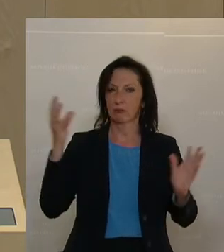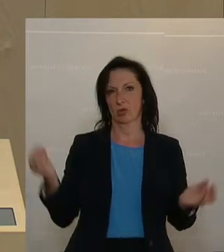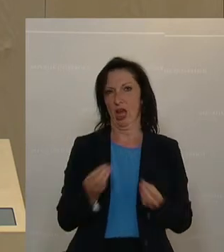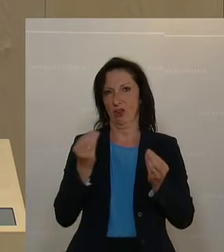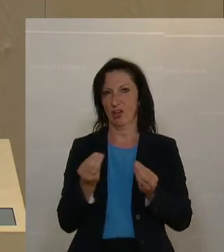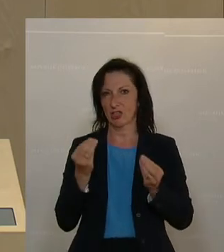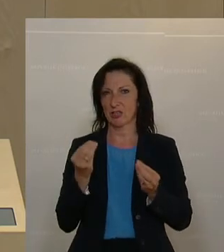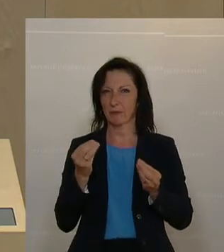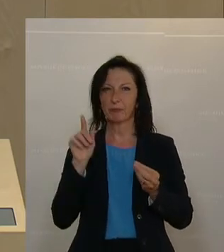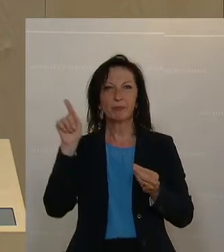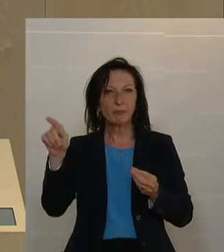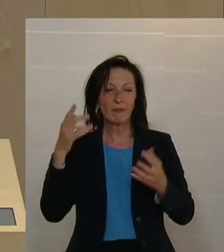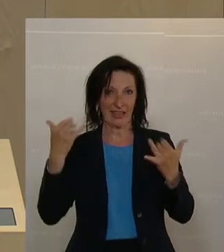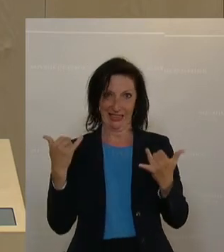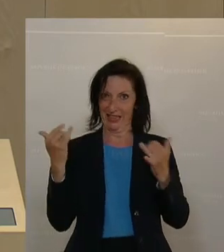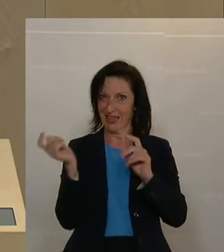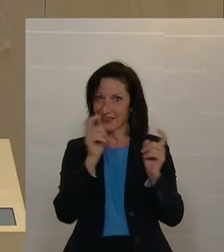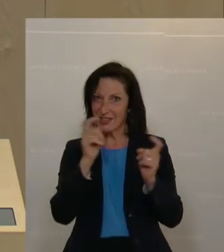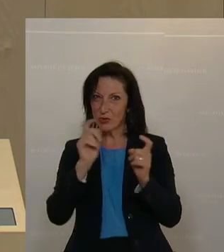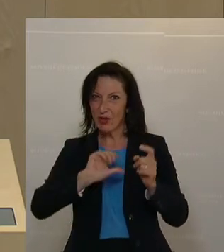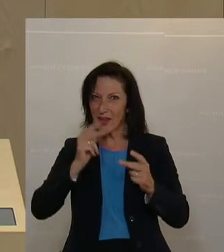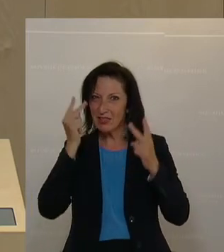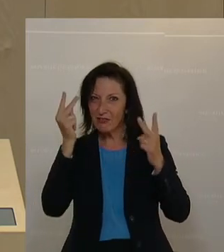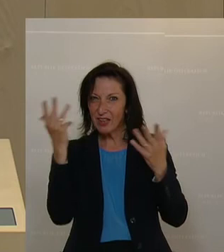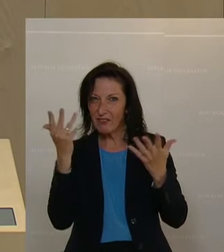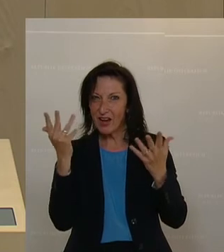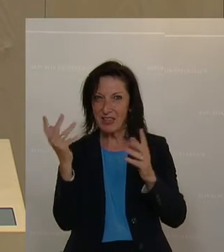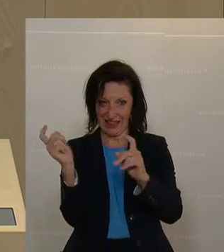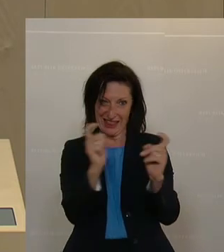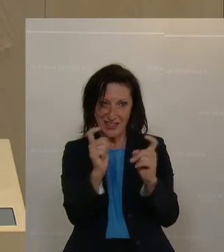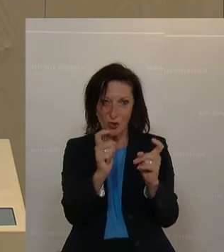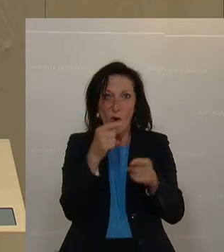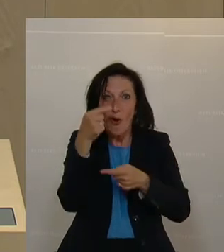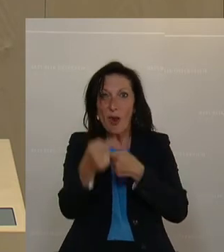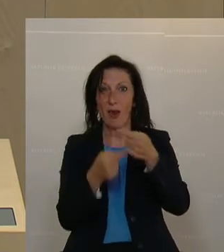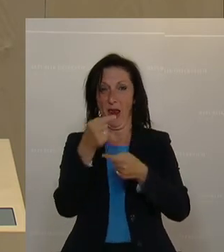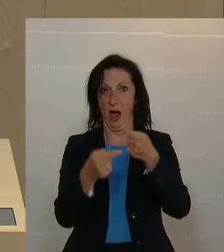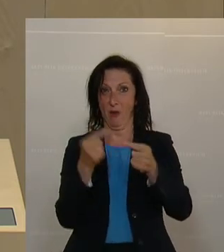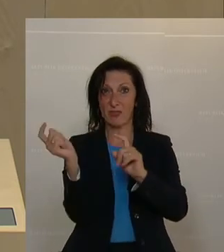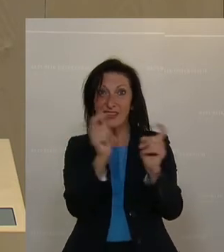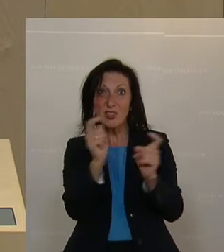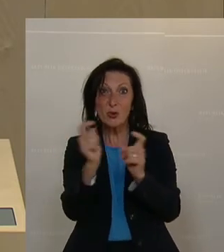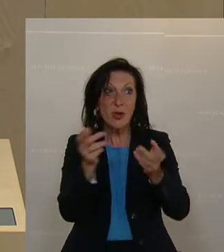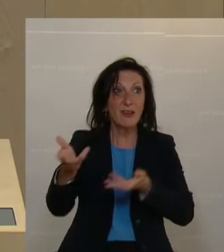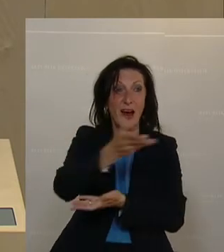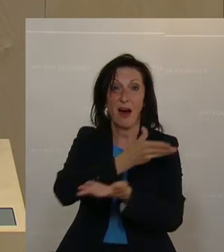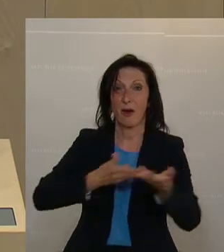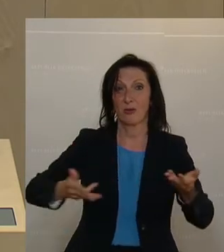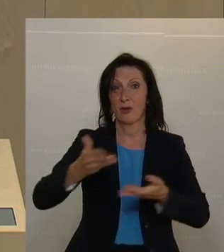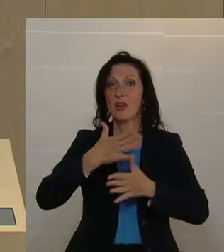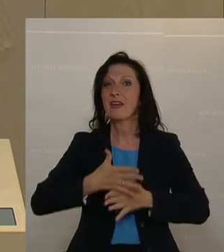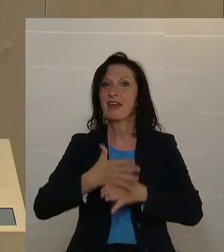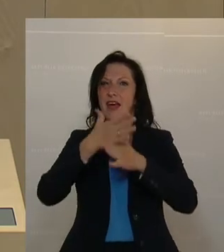Wichtigste an der aktuellen Debatte ist tatsächlich wahrscheinlich die Debatte selbst. Sie trägt nämlich dazu bei, dass wir ein bisschen